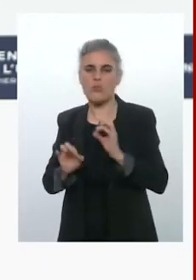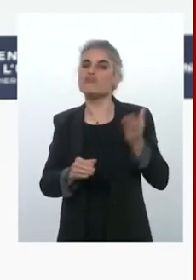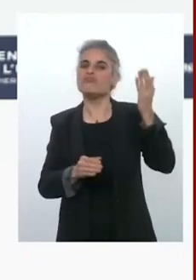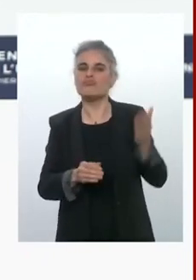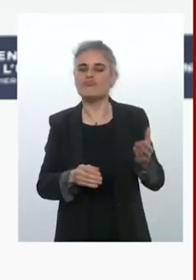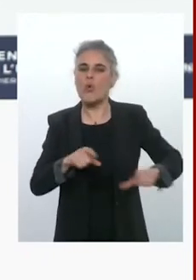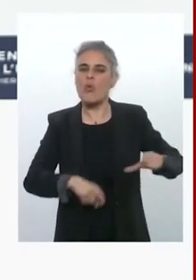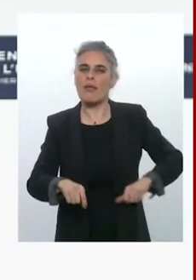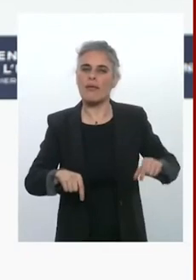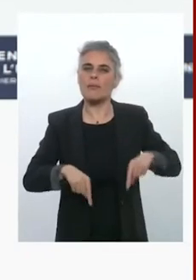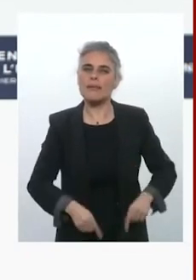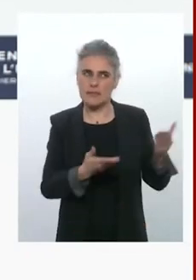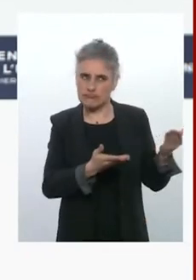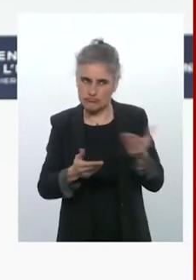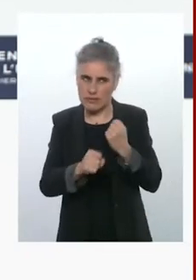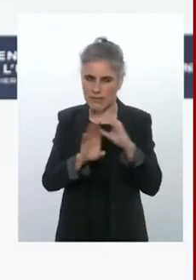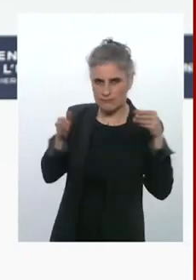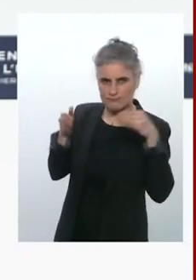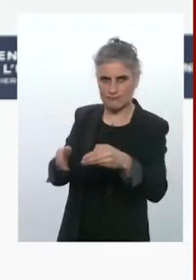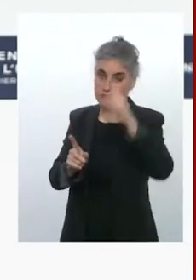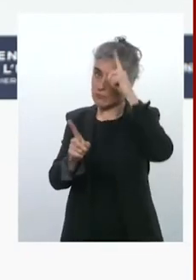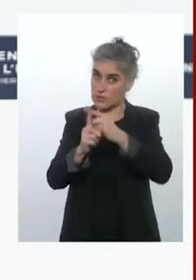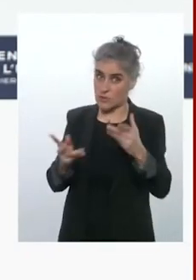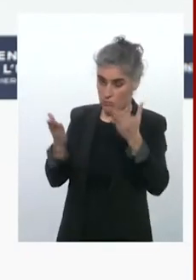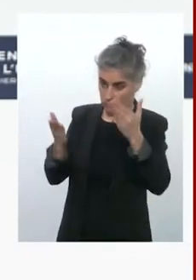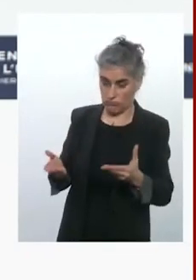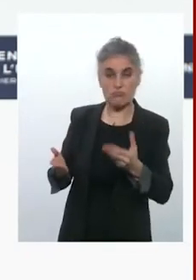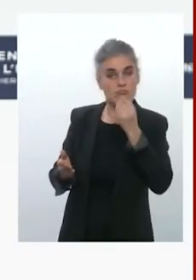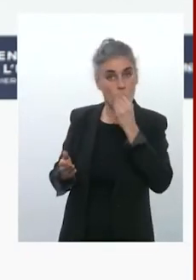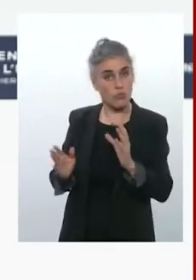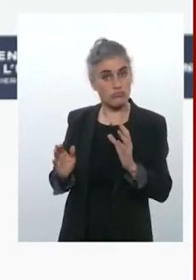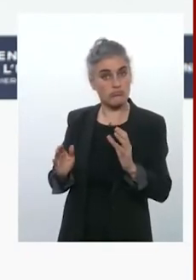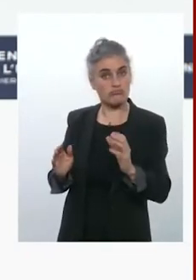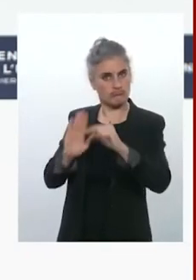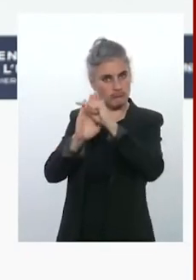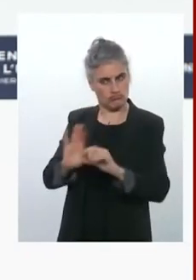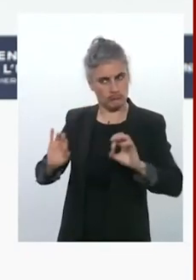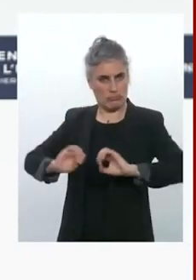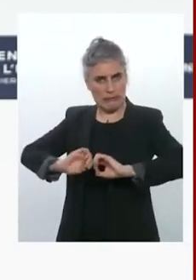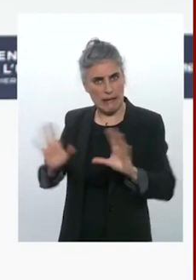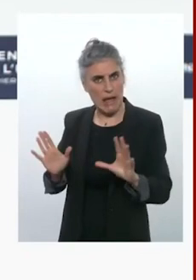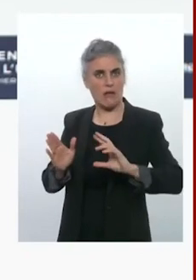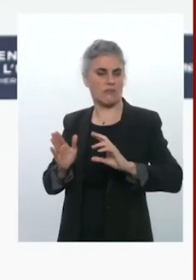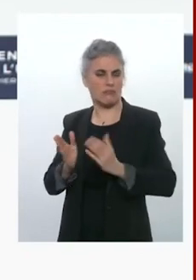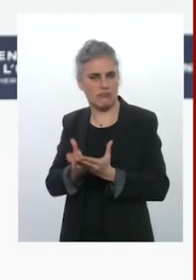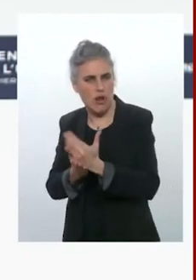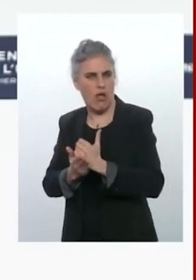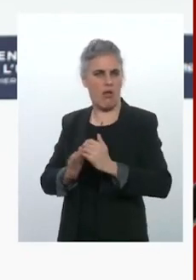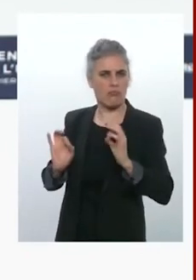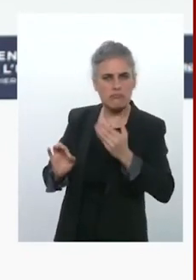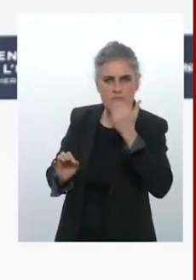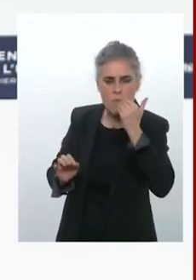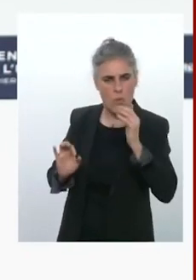Nous les avons stabilisés, nous leur avons donné un cadre beaucoup plus stable. Nous avons réussi dans beaucoup de cas à mieux les rémunérer. Nous avons maintenant un